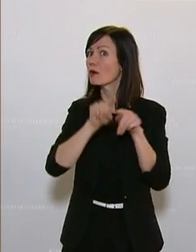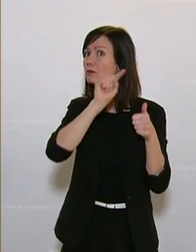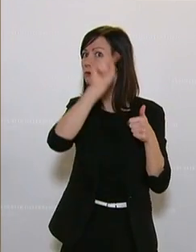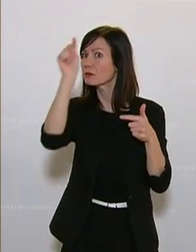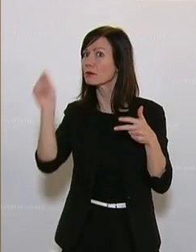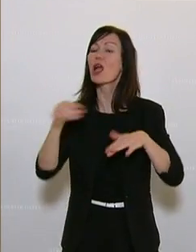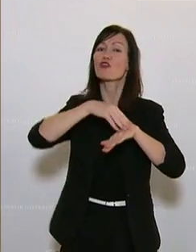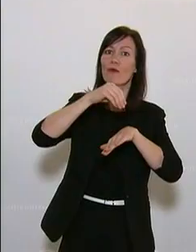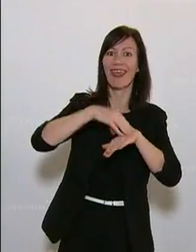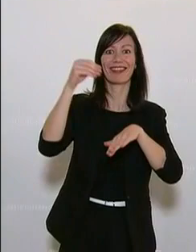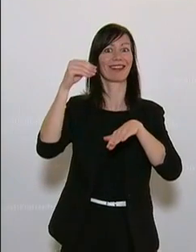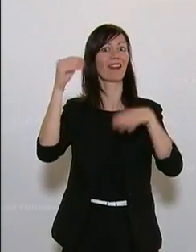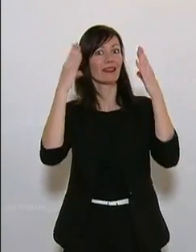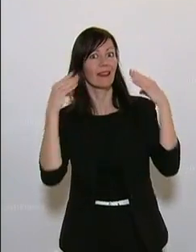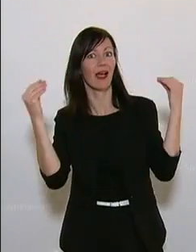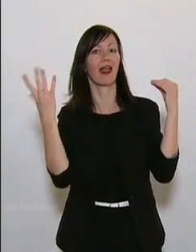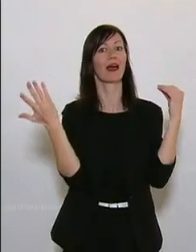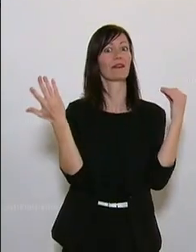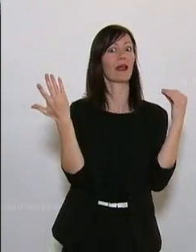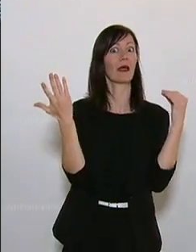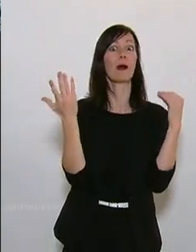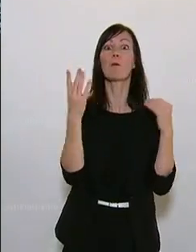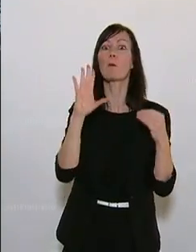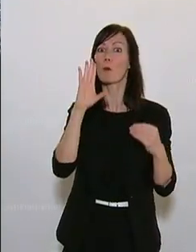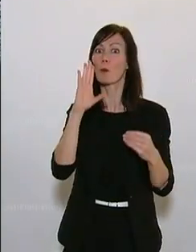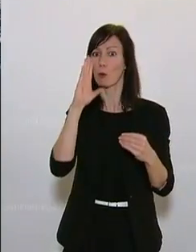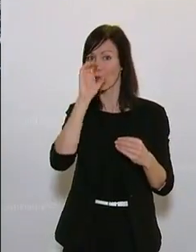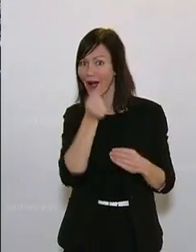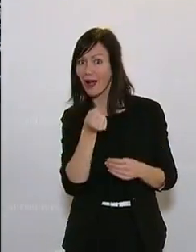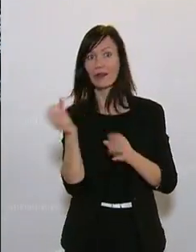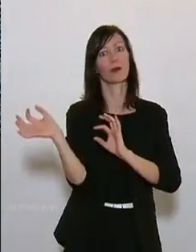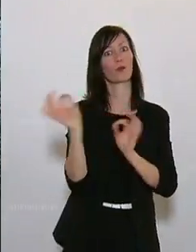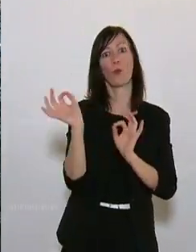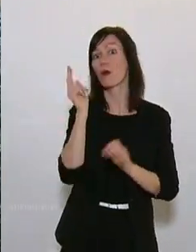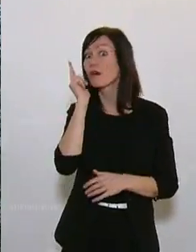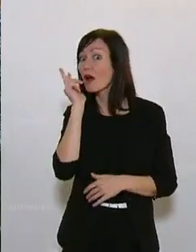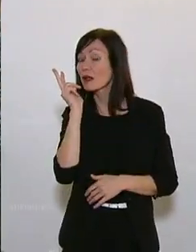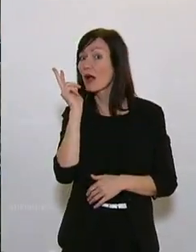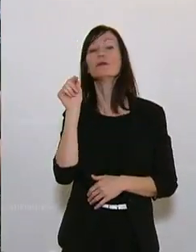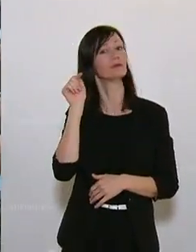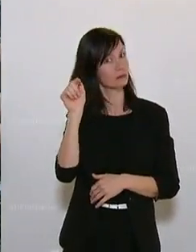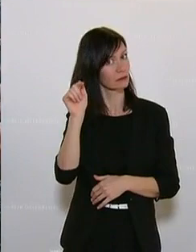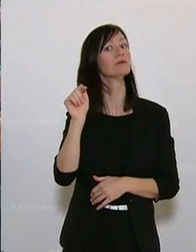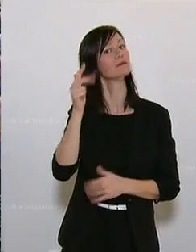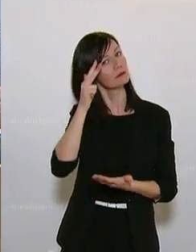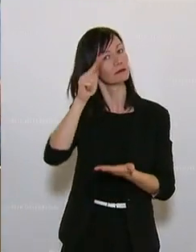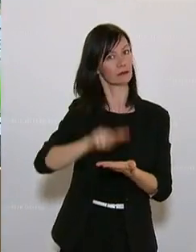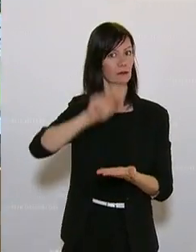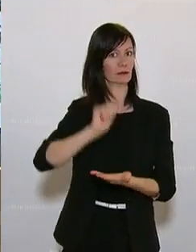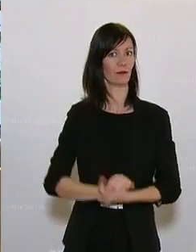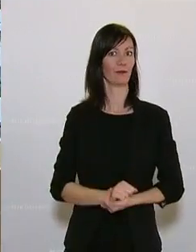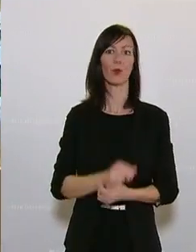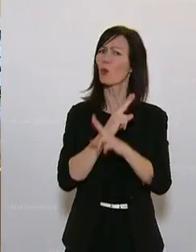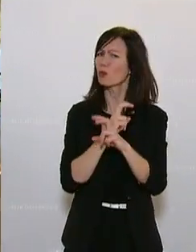Schweden, die Niederlande, Bulgarien oder in Frankreich. Warum also die Verzögerung? Als Gründe gegen eine Anerkennung werden